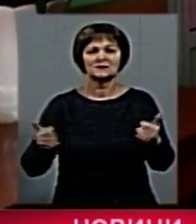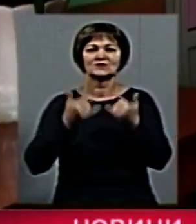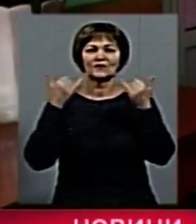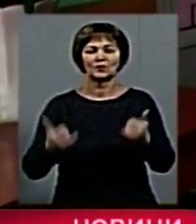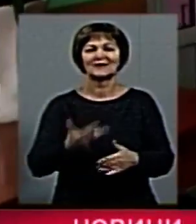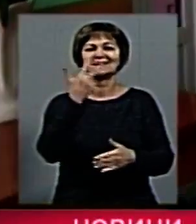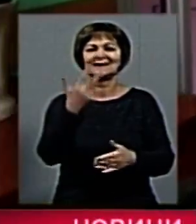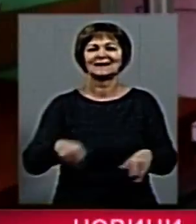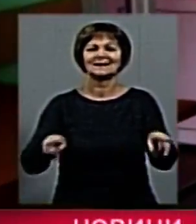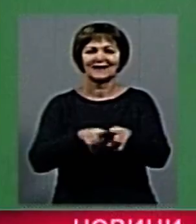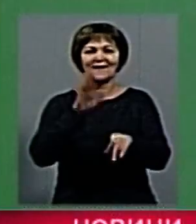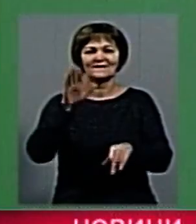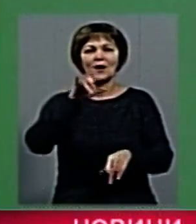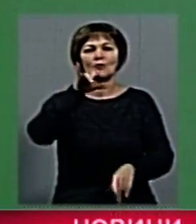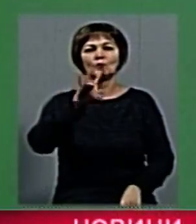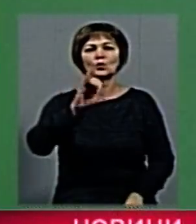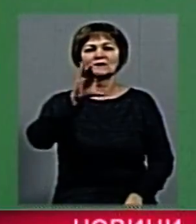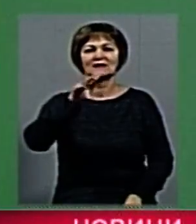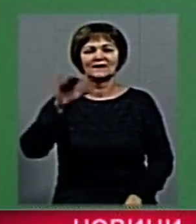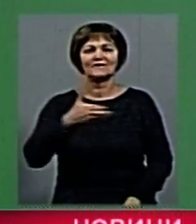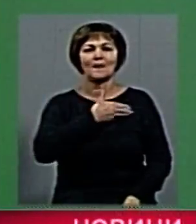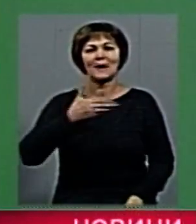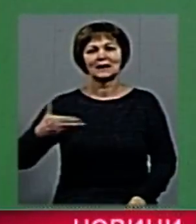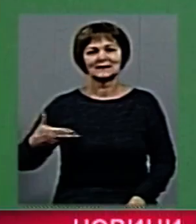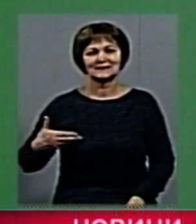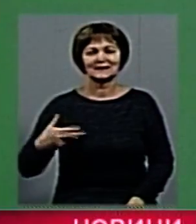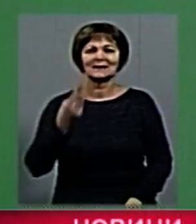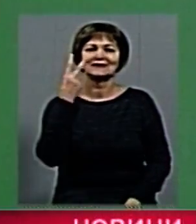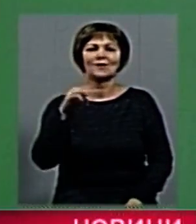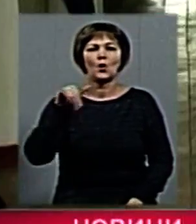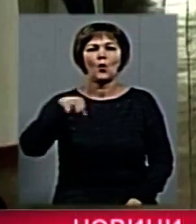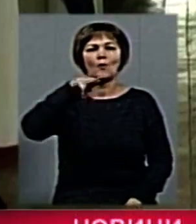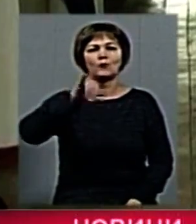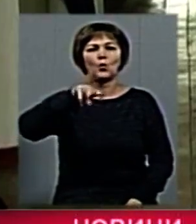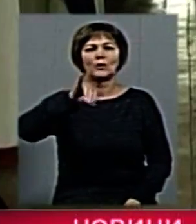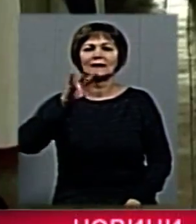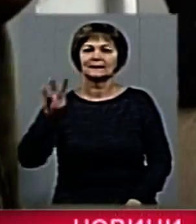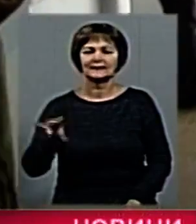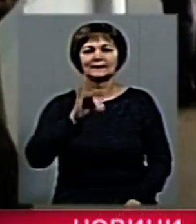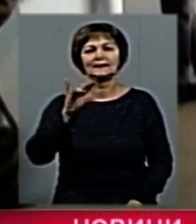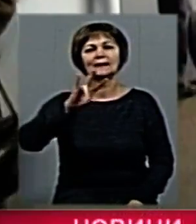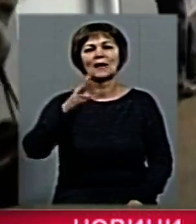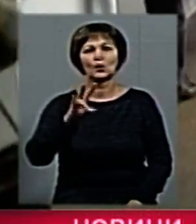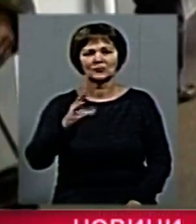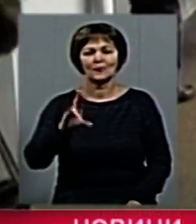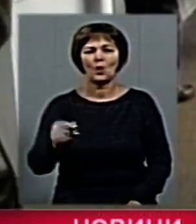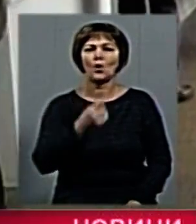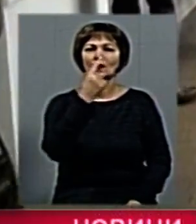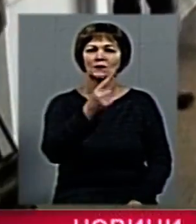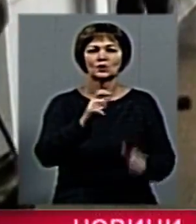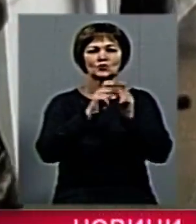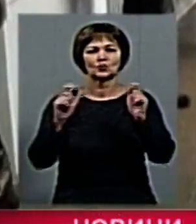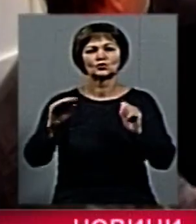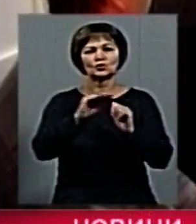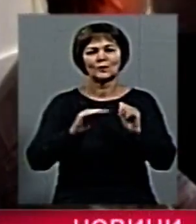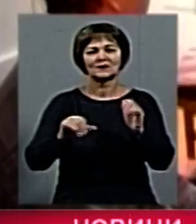три таких навчальних заклади у Брусилівському, Малинському районах, два у Пополинському і Народицькому, по одній школі в